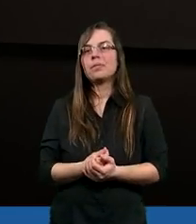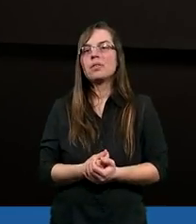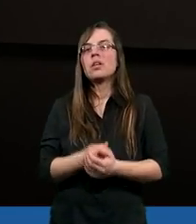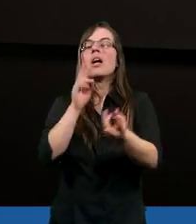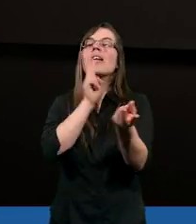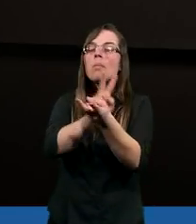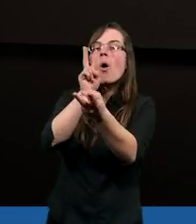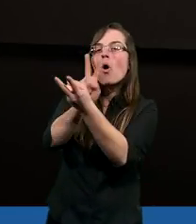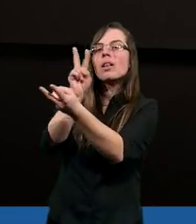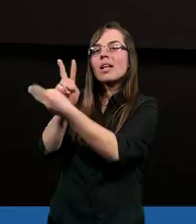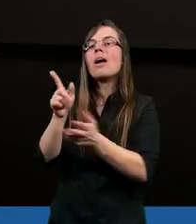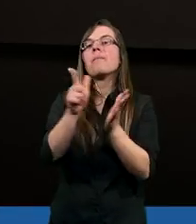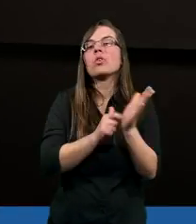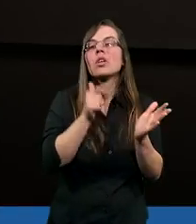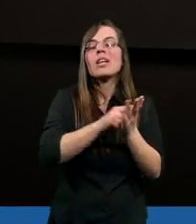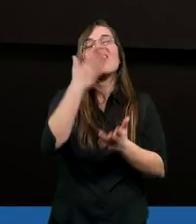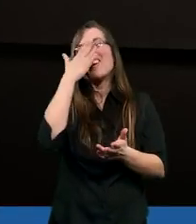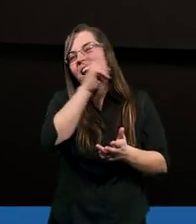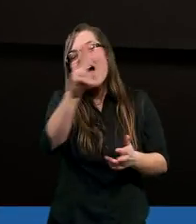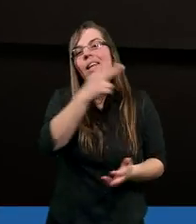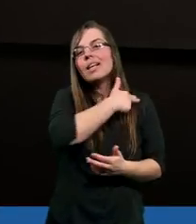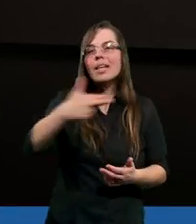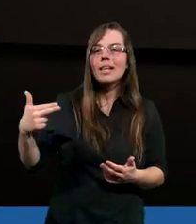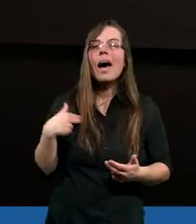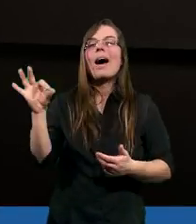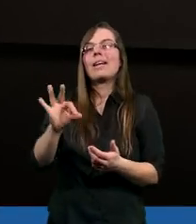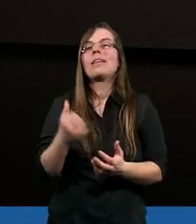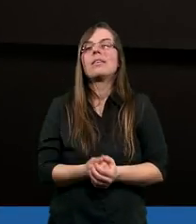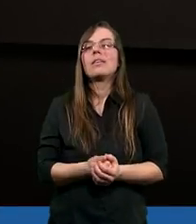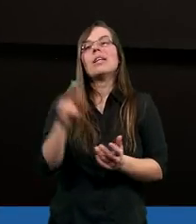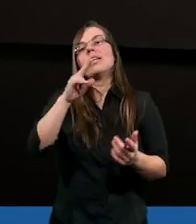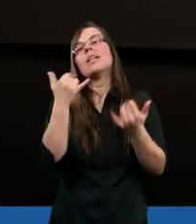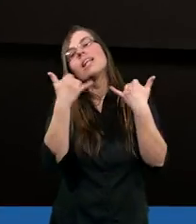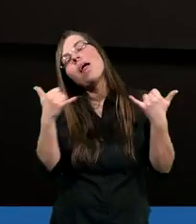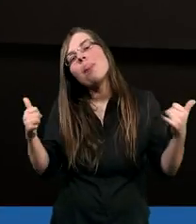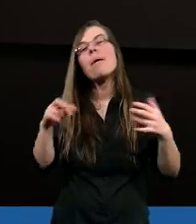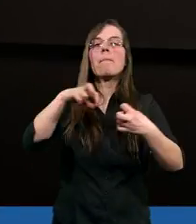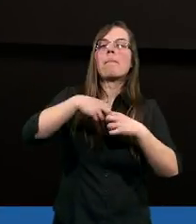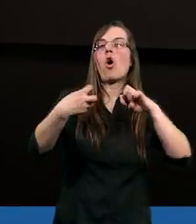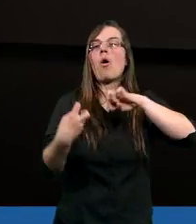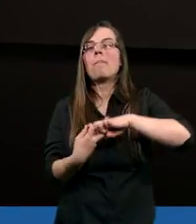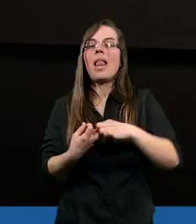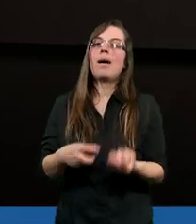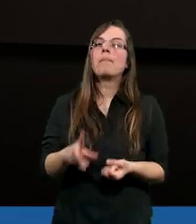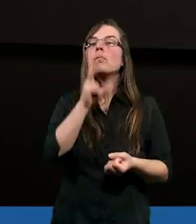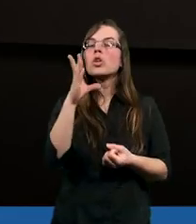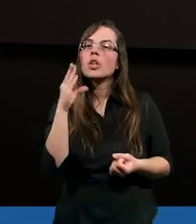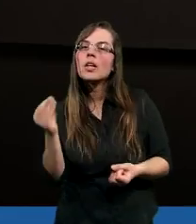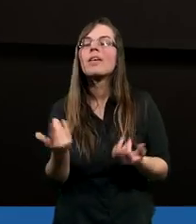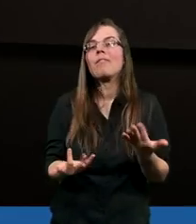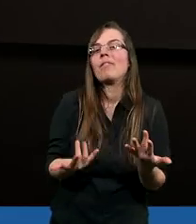Spotykam się często chyba każdy z nas z innym problemem, że